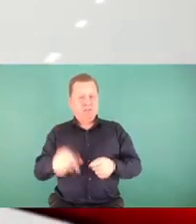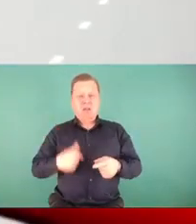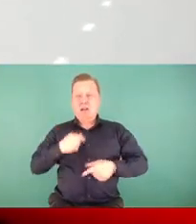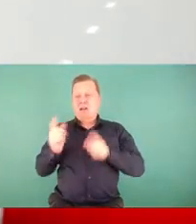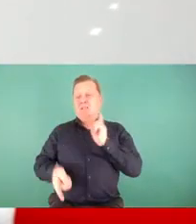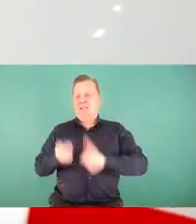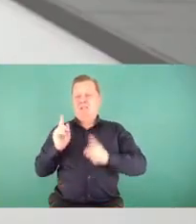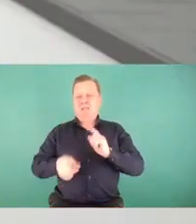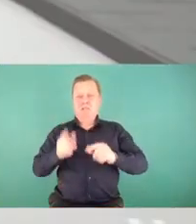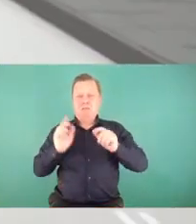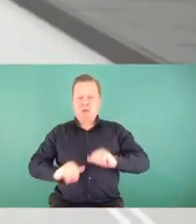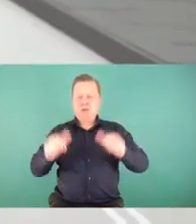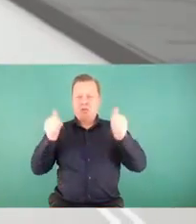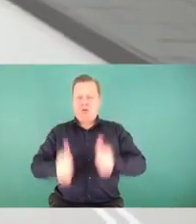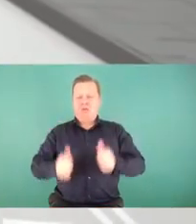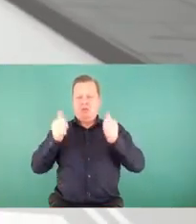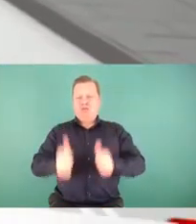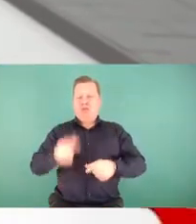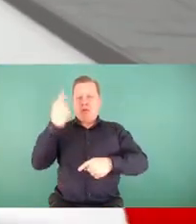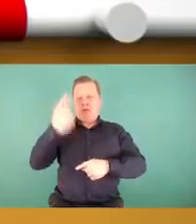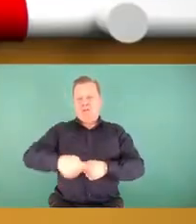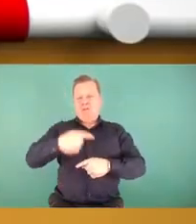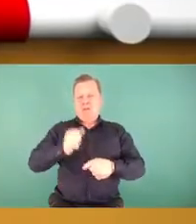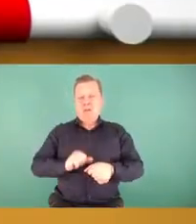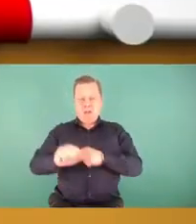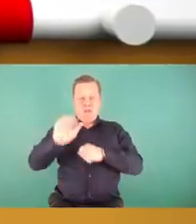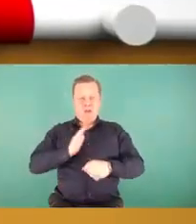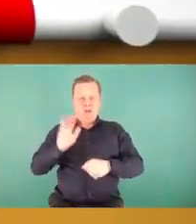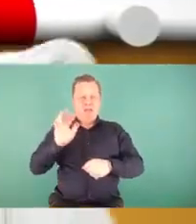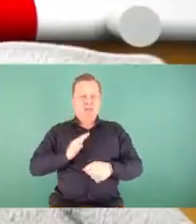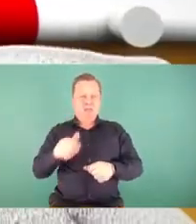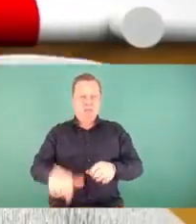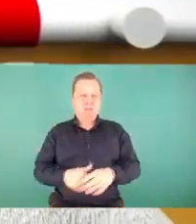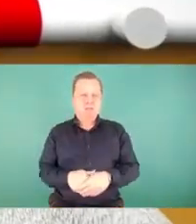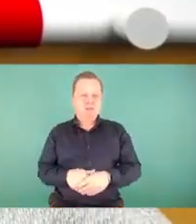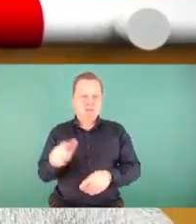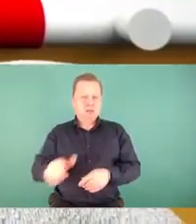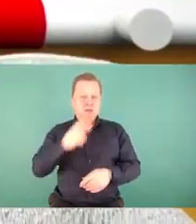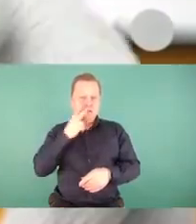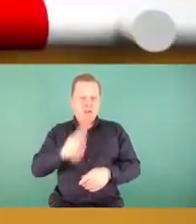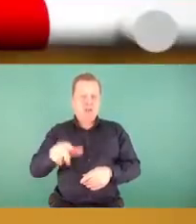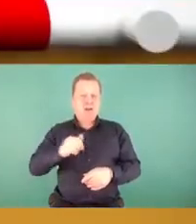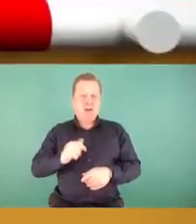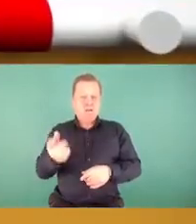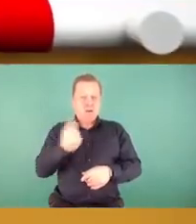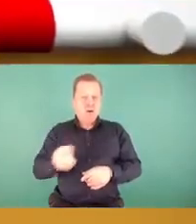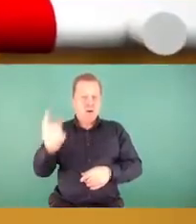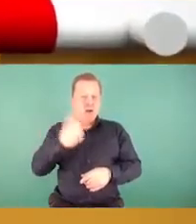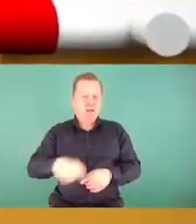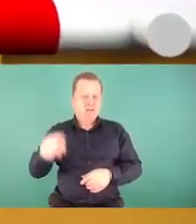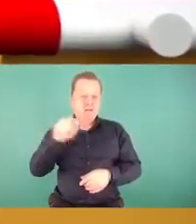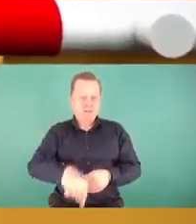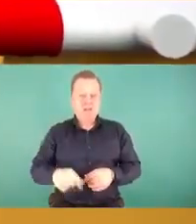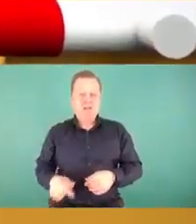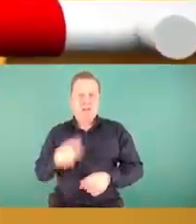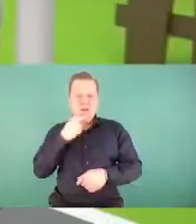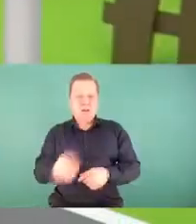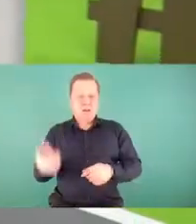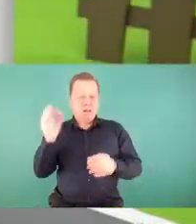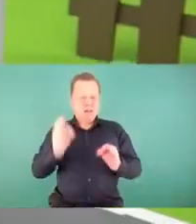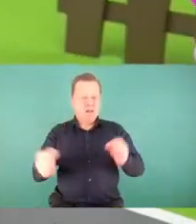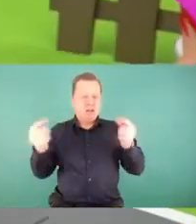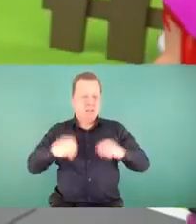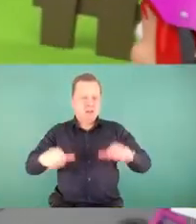grzecznie, przed szlabanem jest bezpiecznie. Ja, rogatek, do was wołam, na rozwagę przyszła pora.